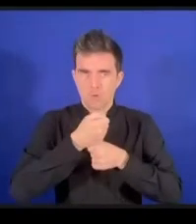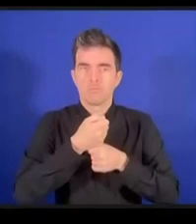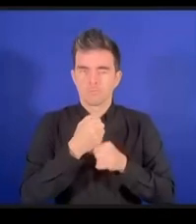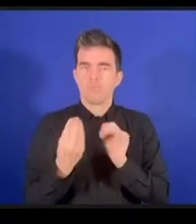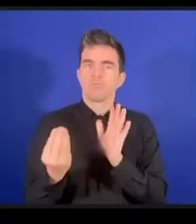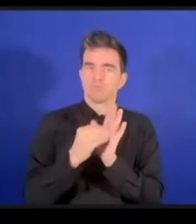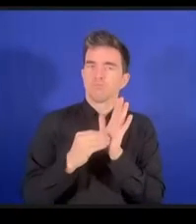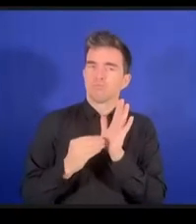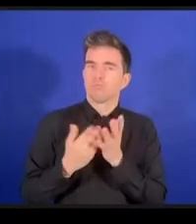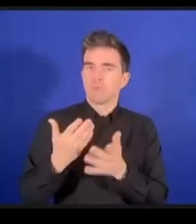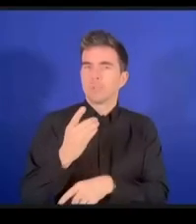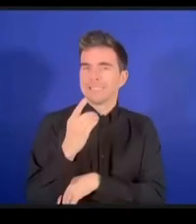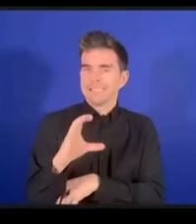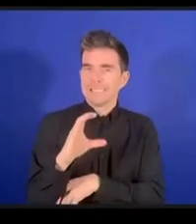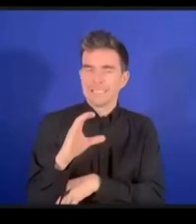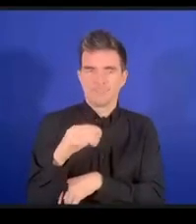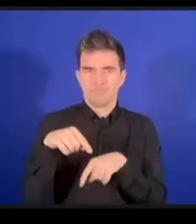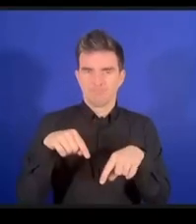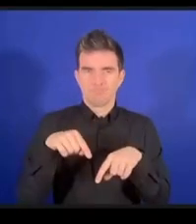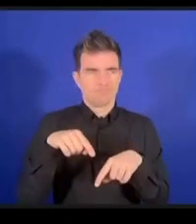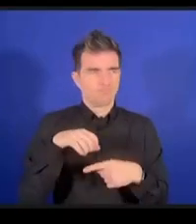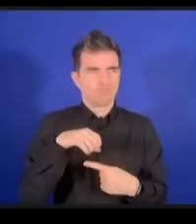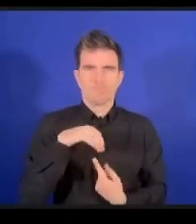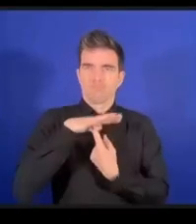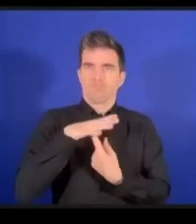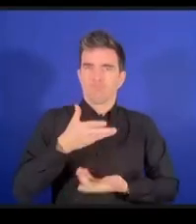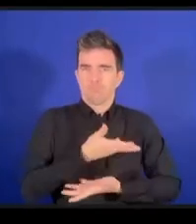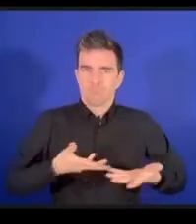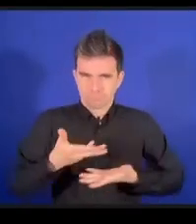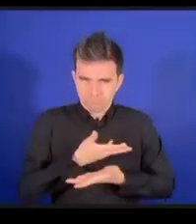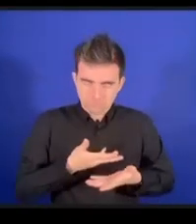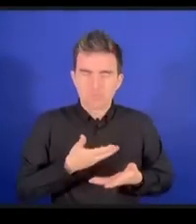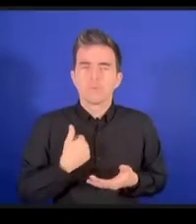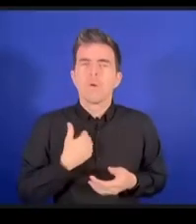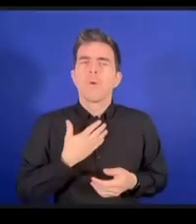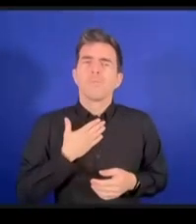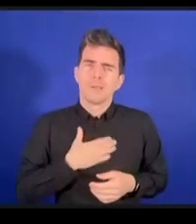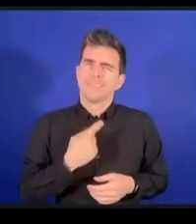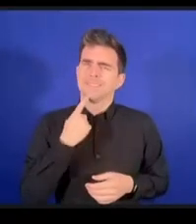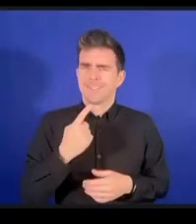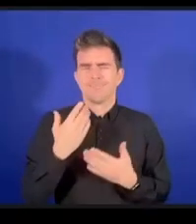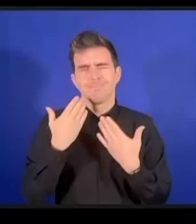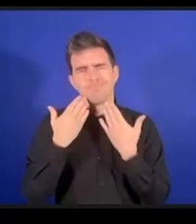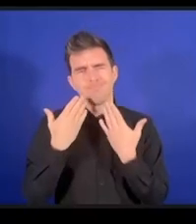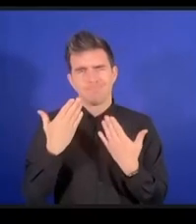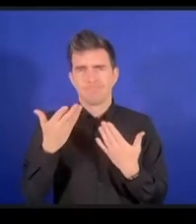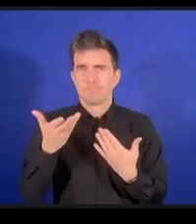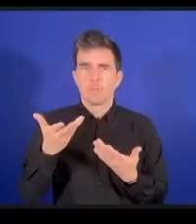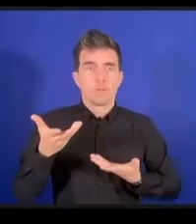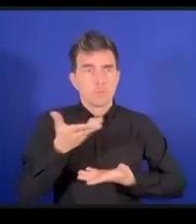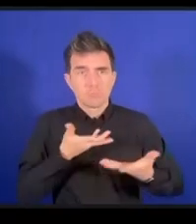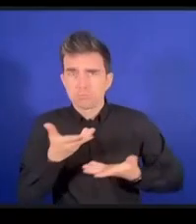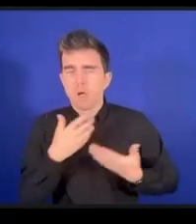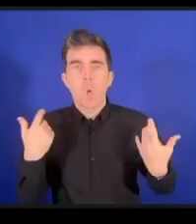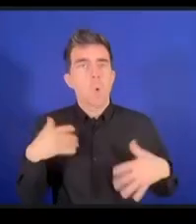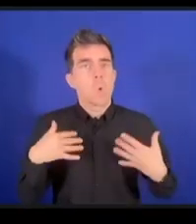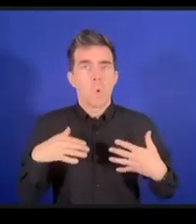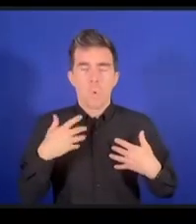洞察に富んだセッションだというふうに思いまして多くのテイクアウェイというのがあったと思います